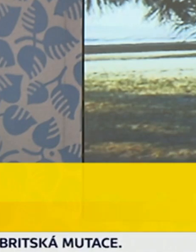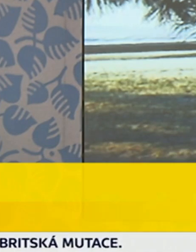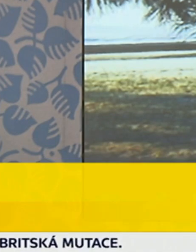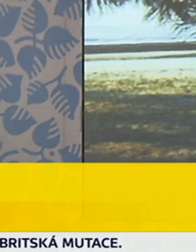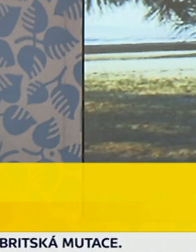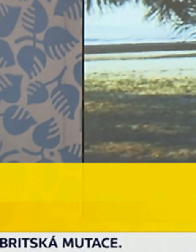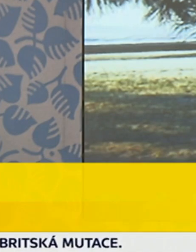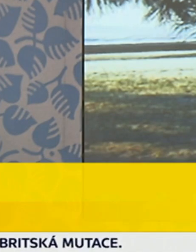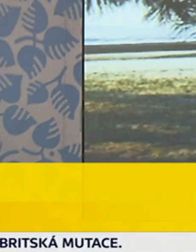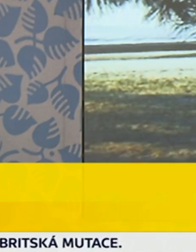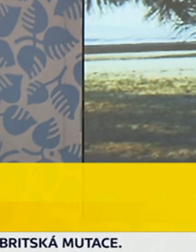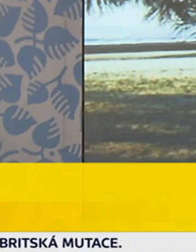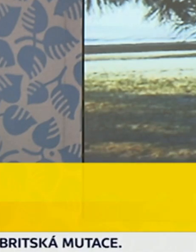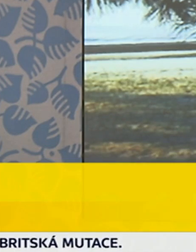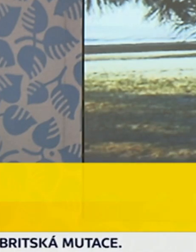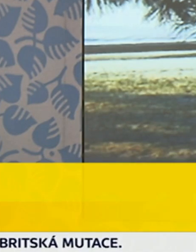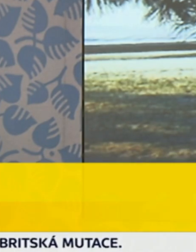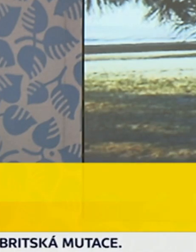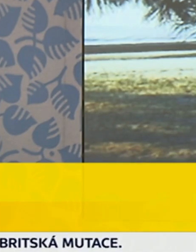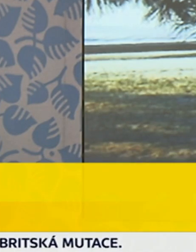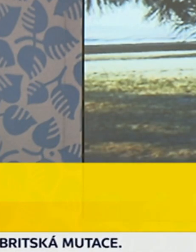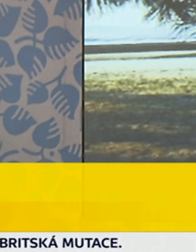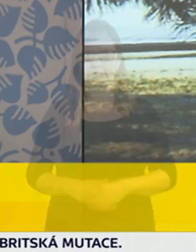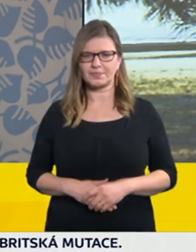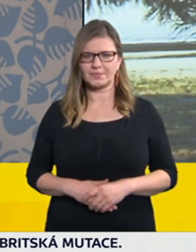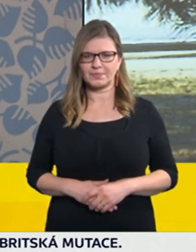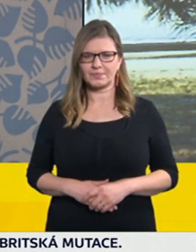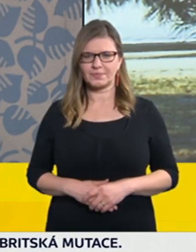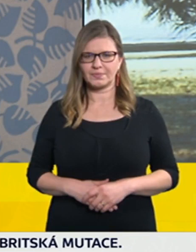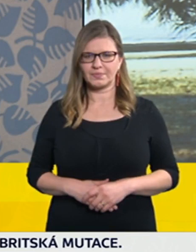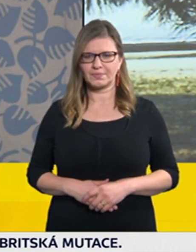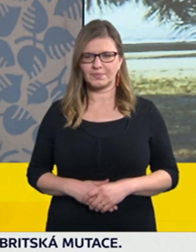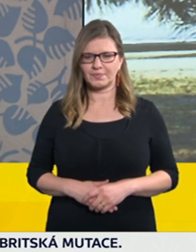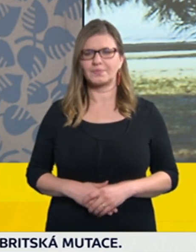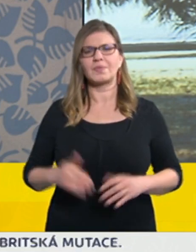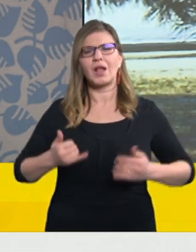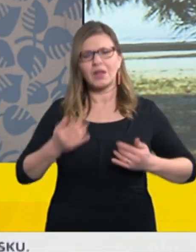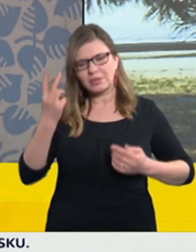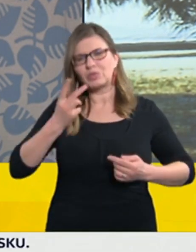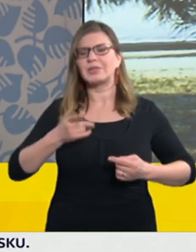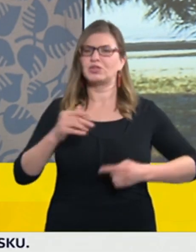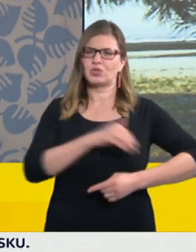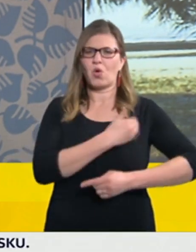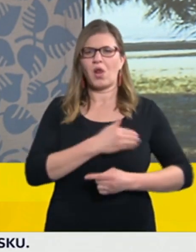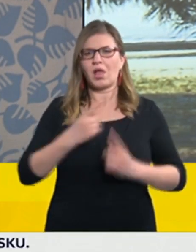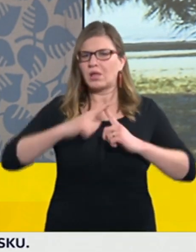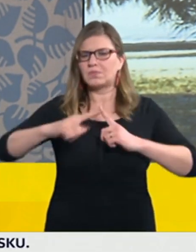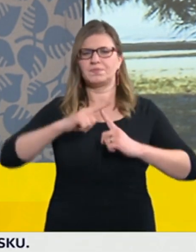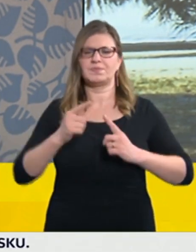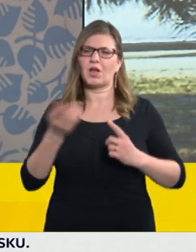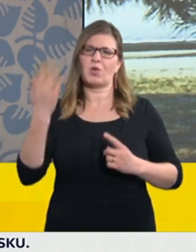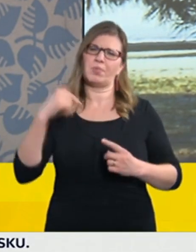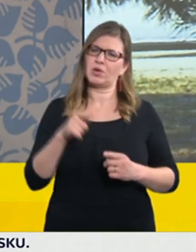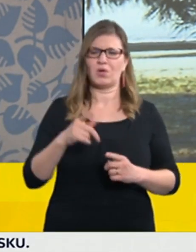žádná změna ve školském, v návštěvě škol zatím není na pořadu dne, tak, jak je to doposud, to znamená žáci první,